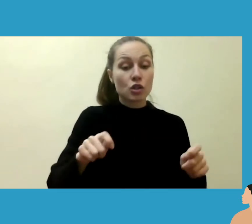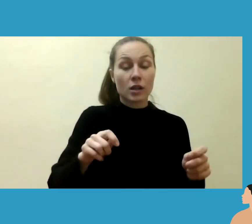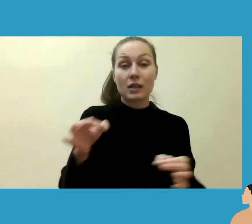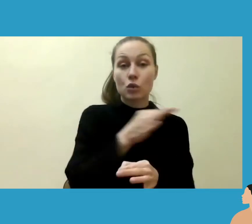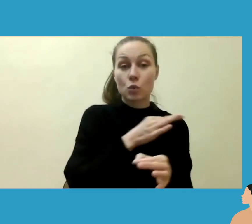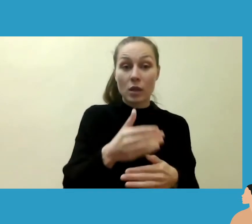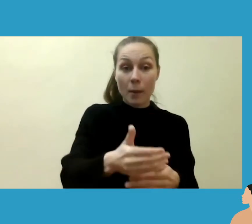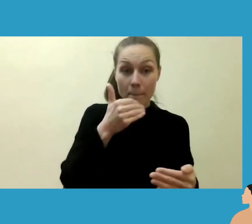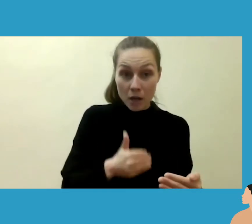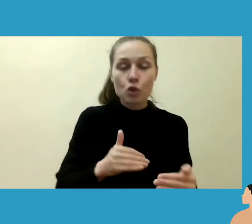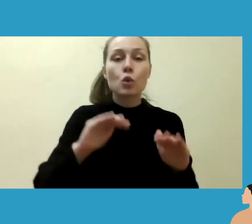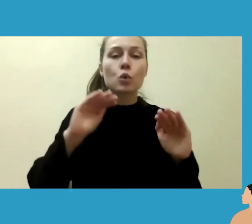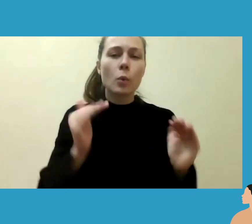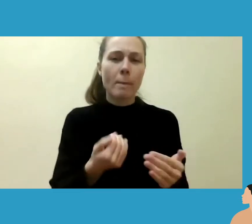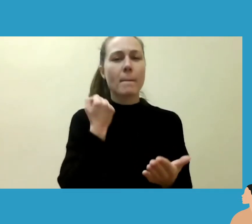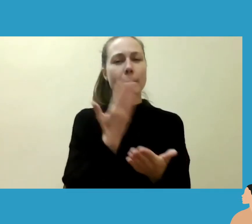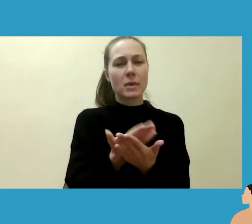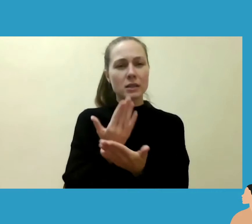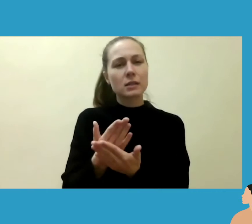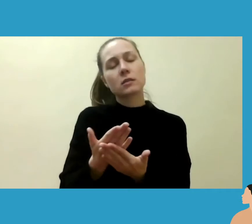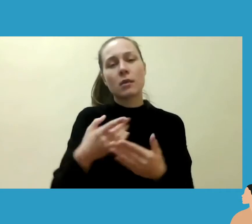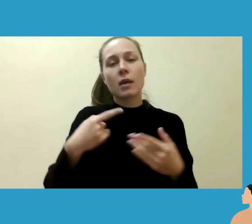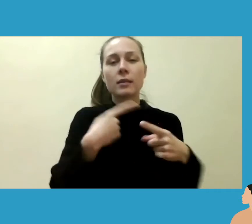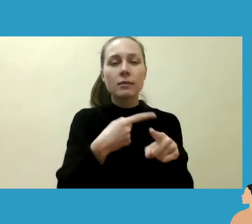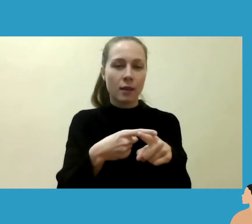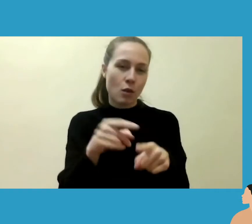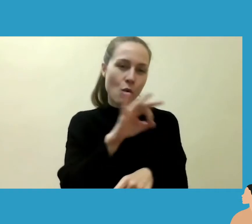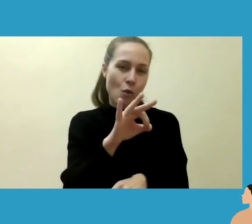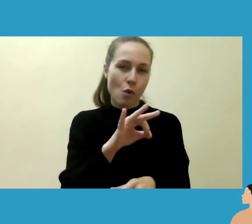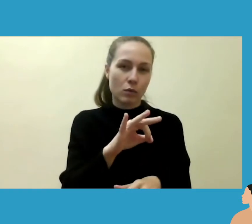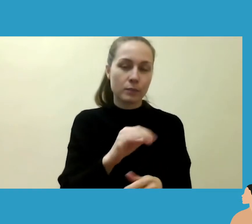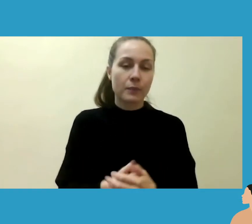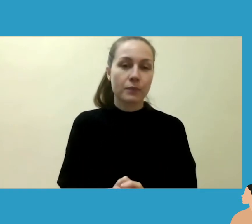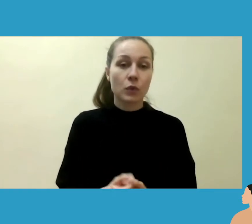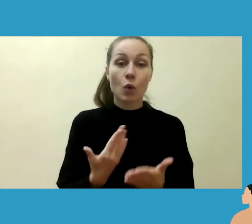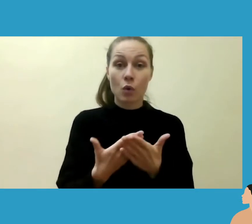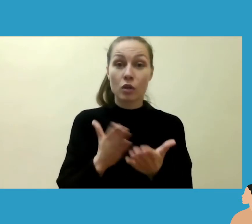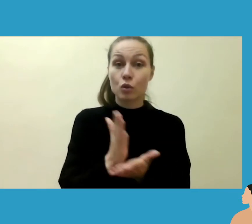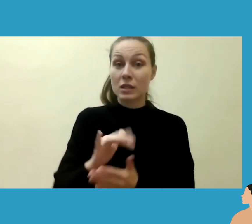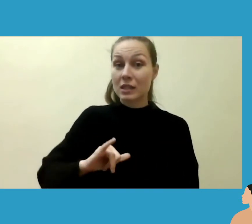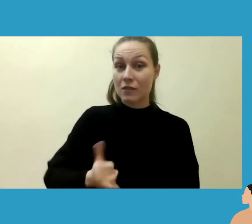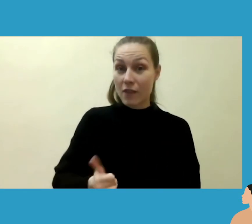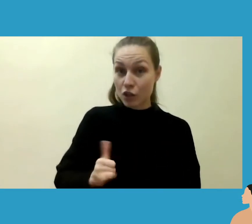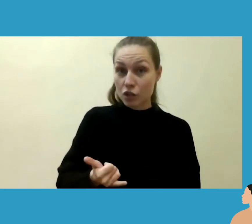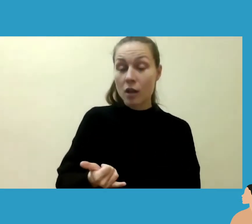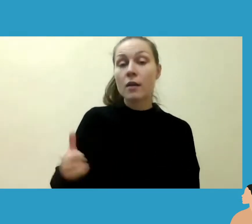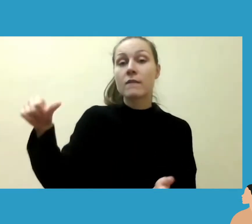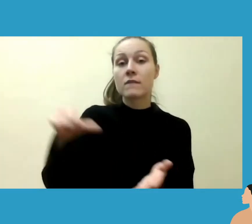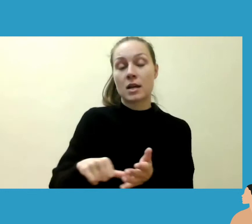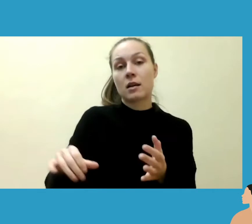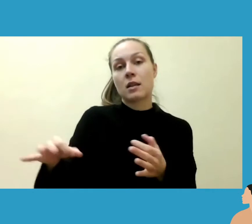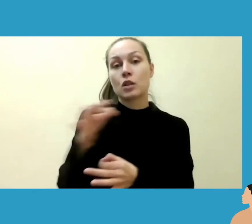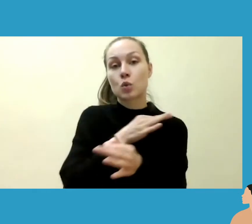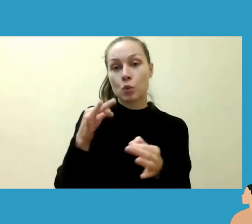pristatysiu keletą tokių techninių dalykų, kad kadangi turime svečių dalyvių diskusijos ir šusenio,